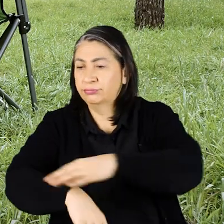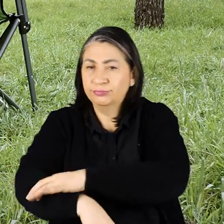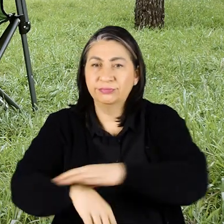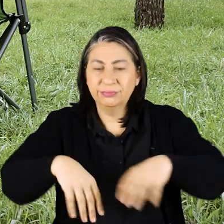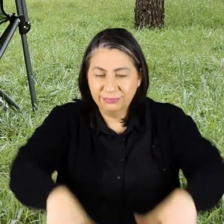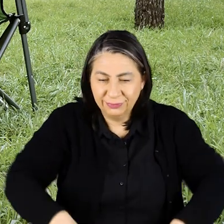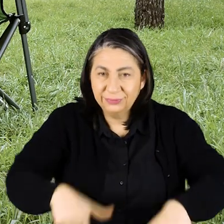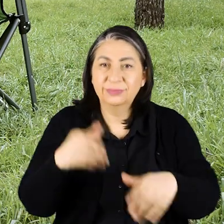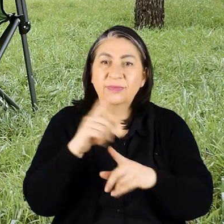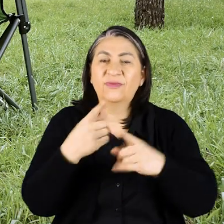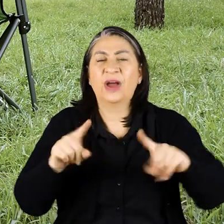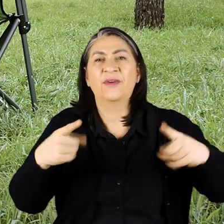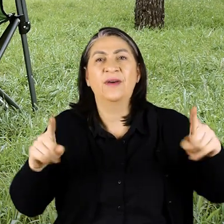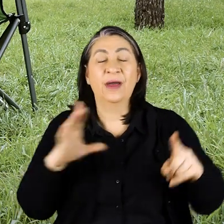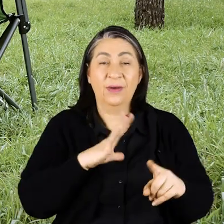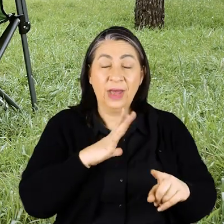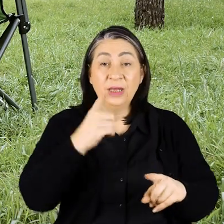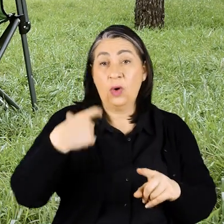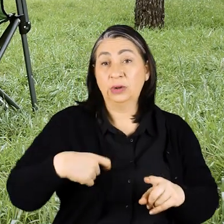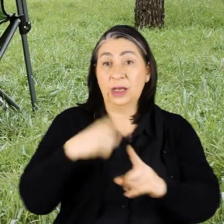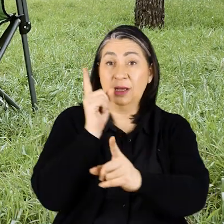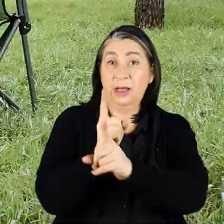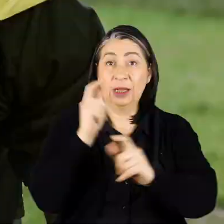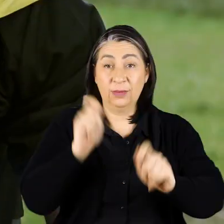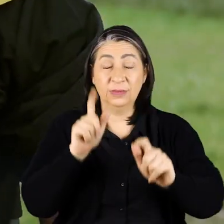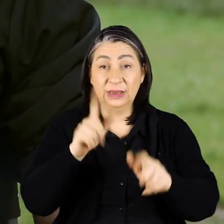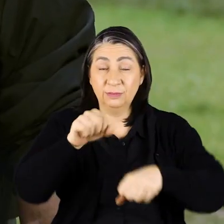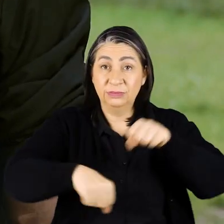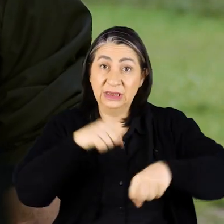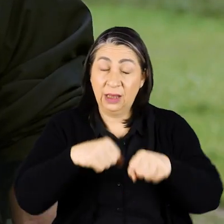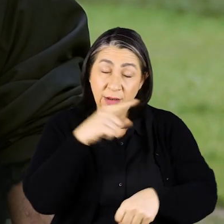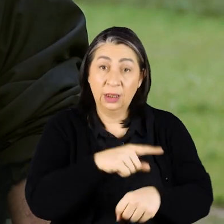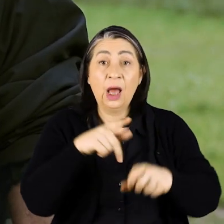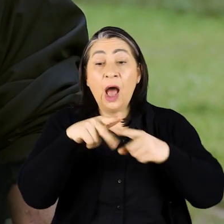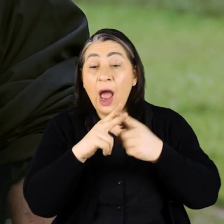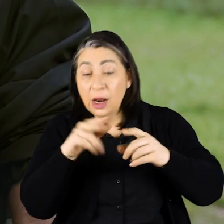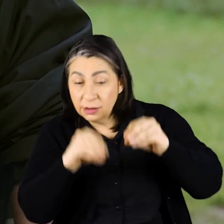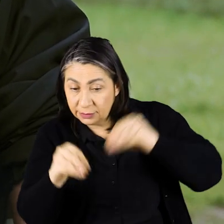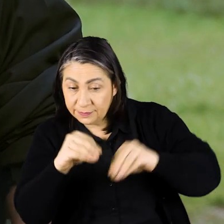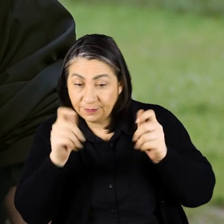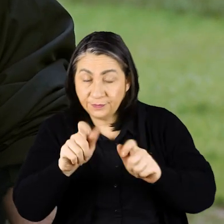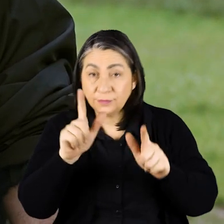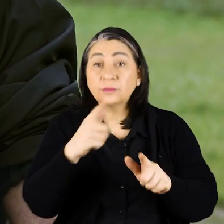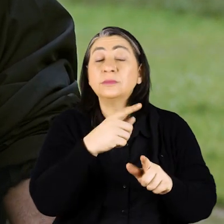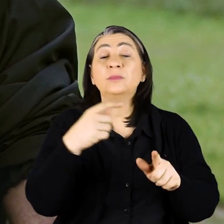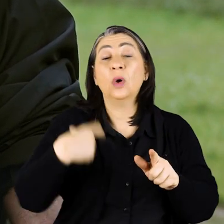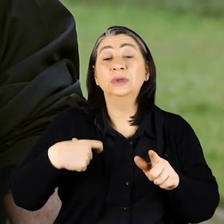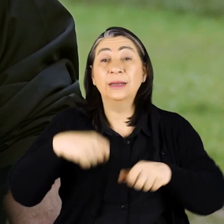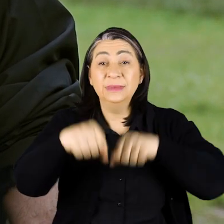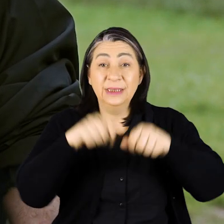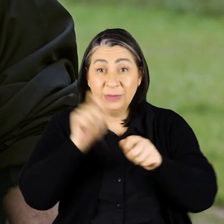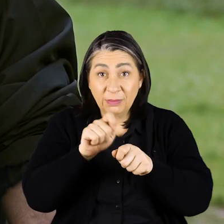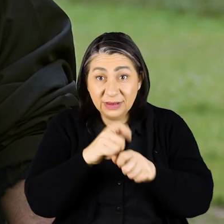Tabii aktivite için yani bu O bisikletin sana özel yapılması lazım belki Tabii orası da ayarlanması lazım Tabii yani hem bisikletin özel yapılması